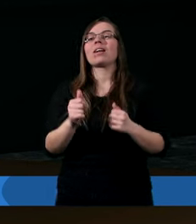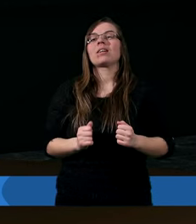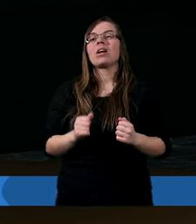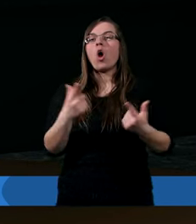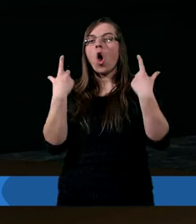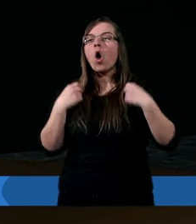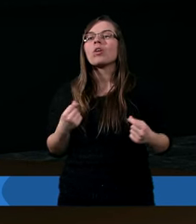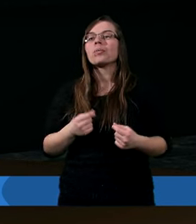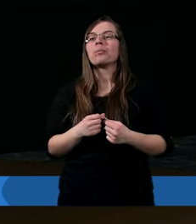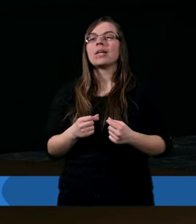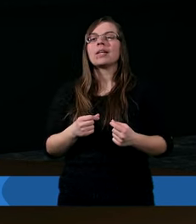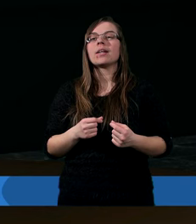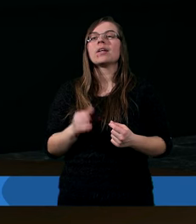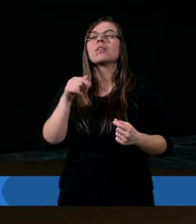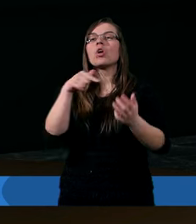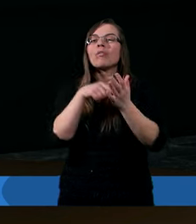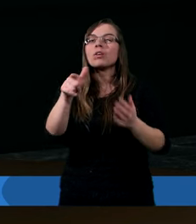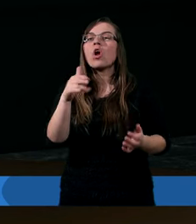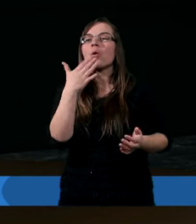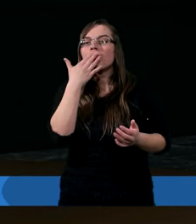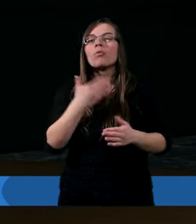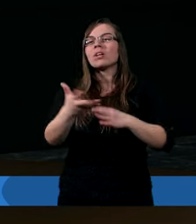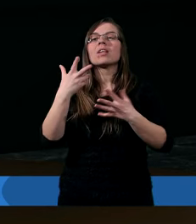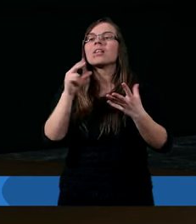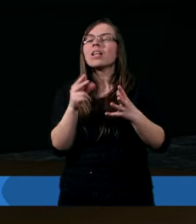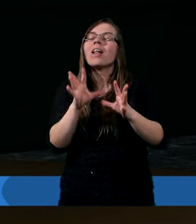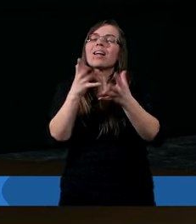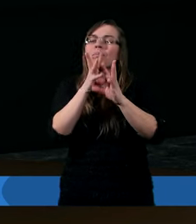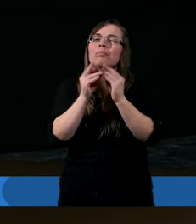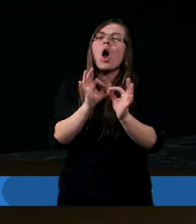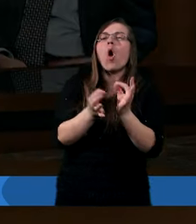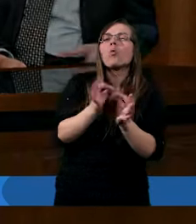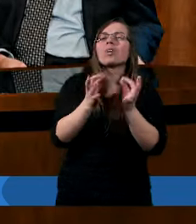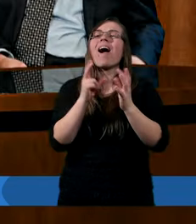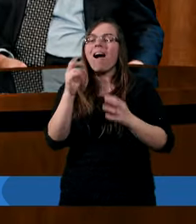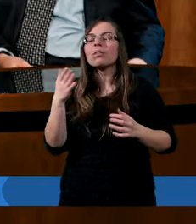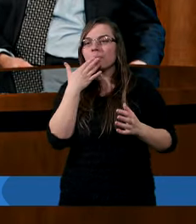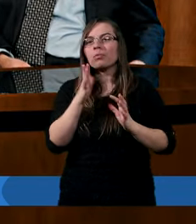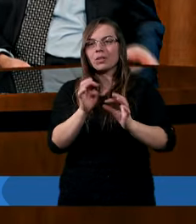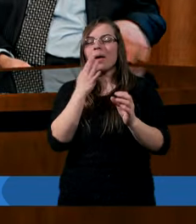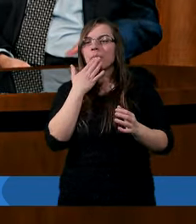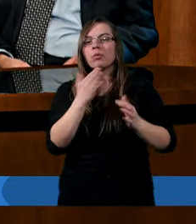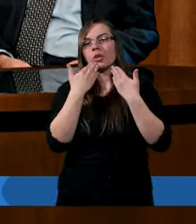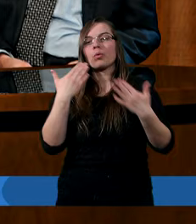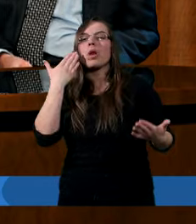pozwala temu człowiekowi wyjść. O tym będziemy mówili troszkę później, także nie chcę wypracać. Dziękuję bardzo.